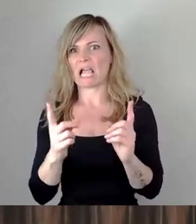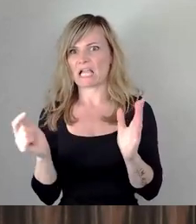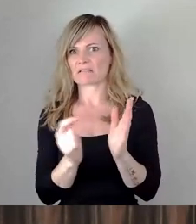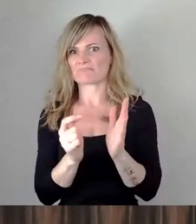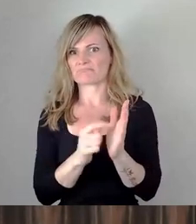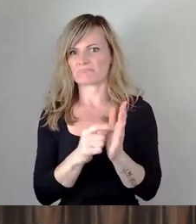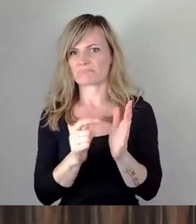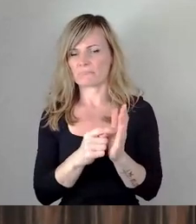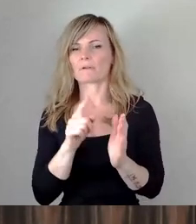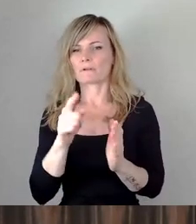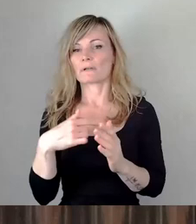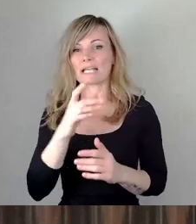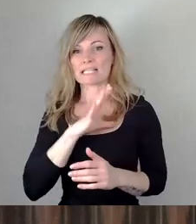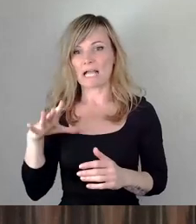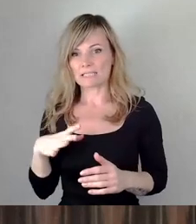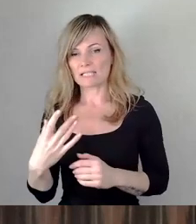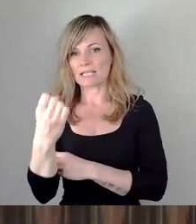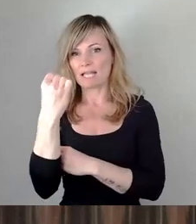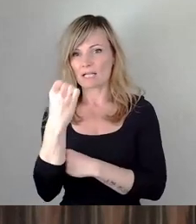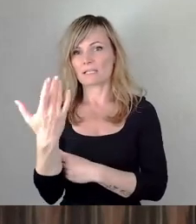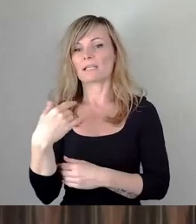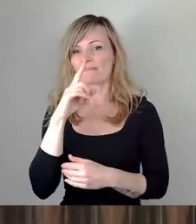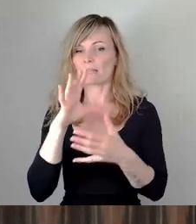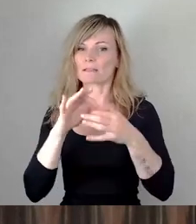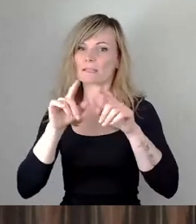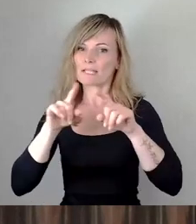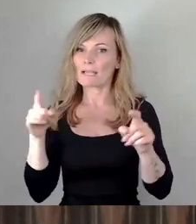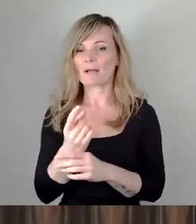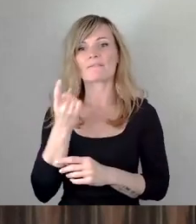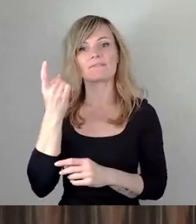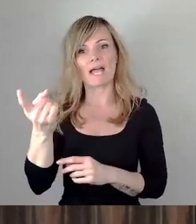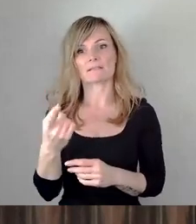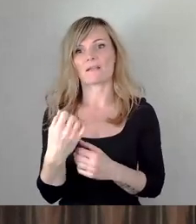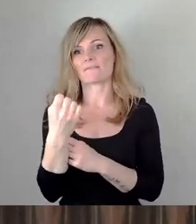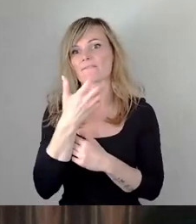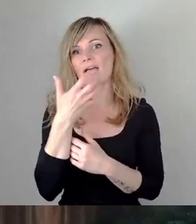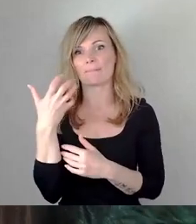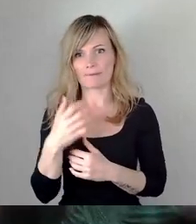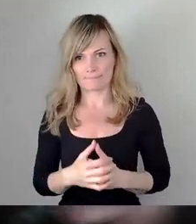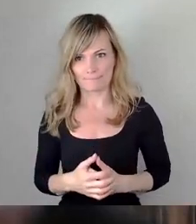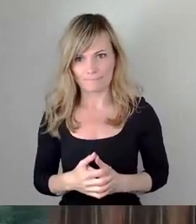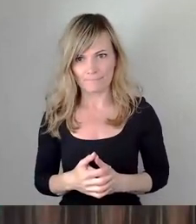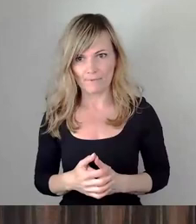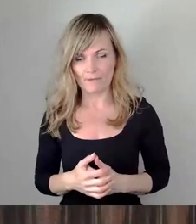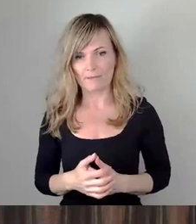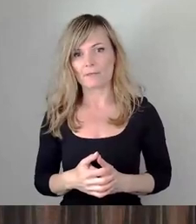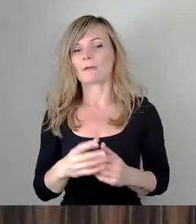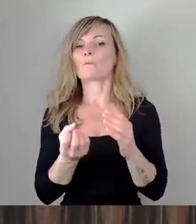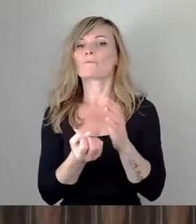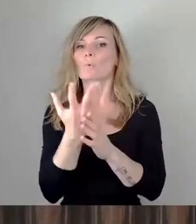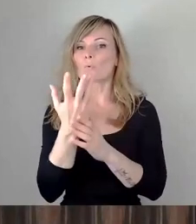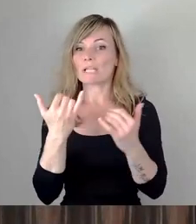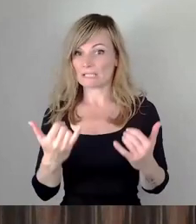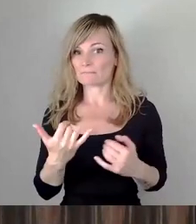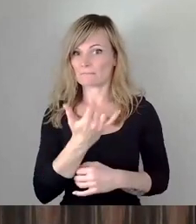Fernwärme. Wir haben im Frühjahr diesen Jahres die Fernwärme